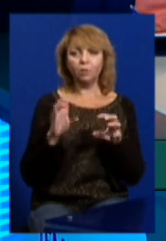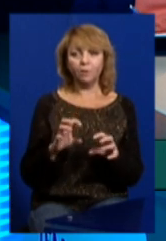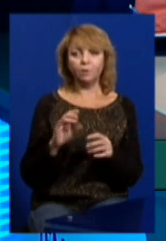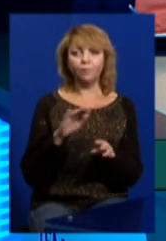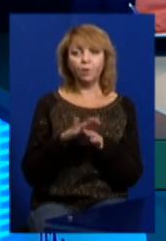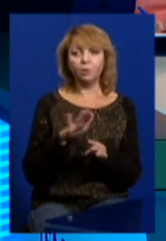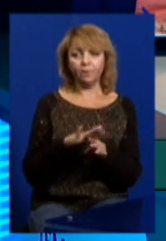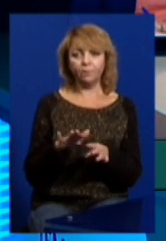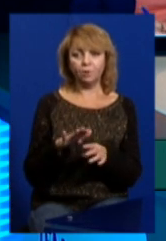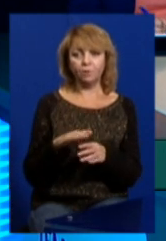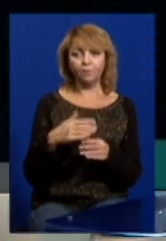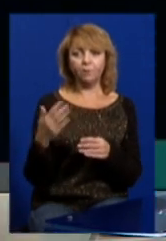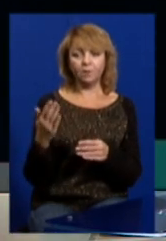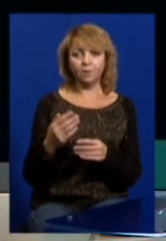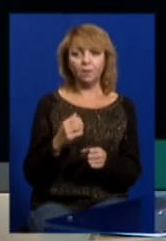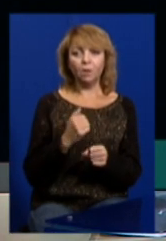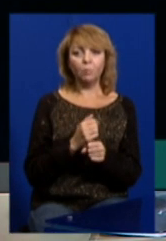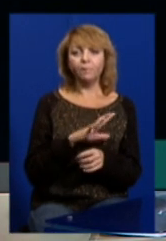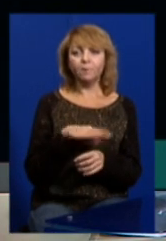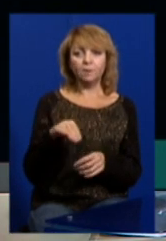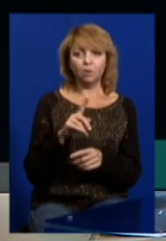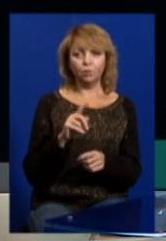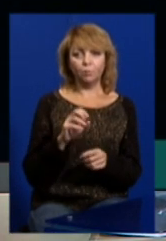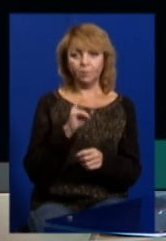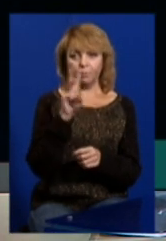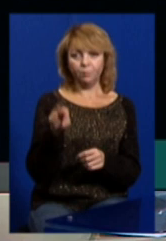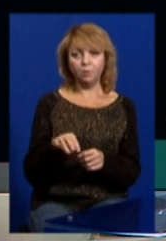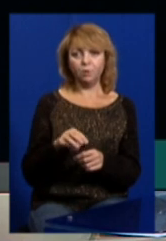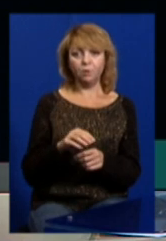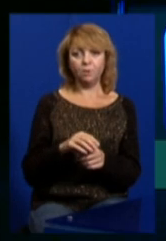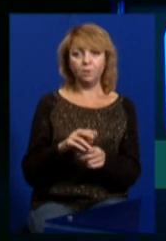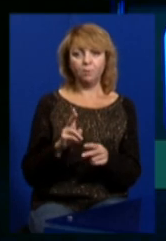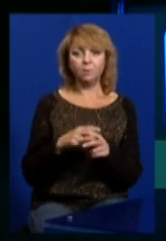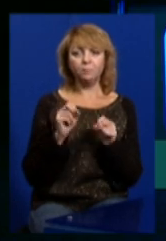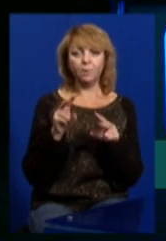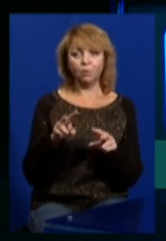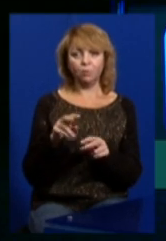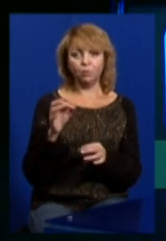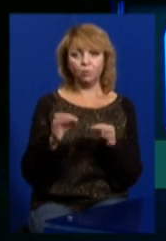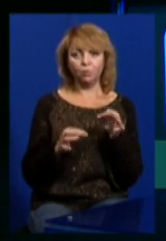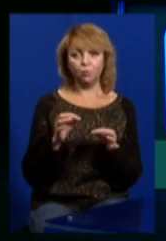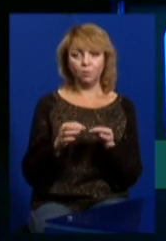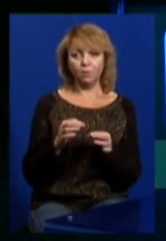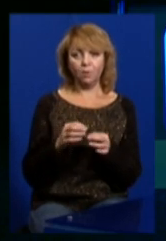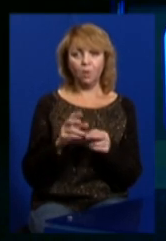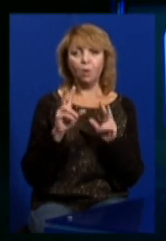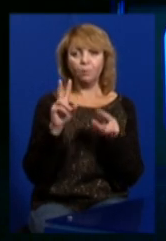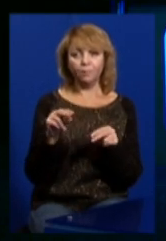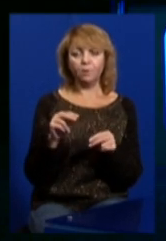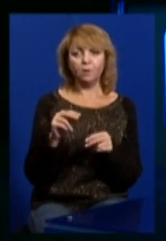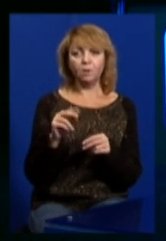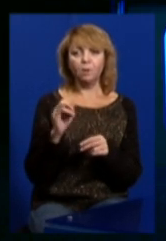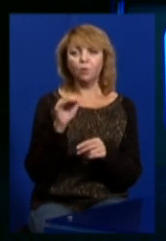виконавча гілки роблять все, щоб забезпечити безпеку суддів, гарантувати недоторканість,